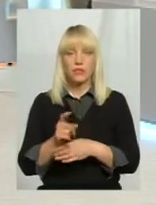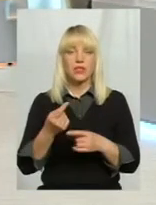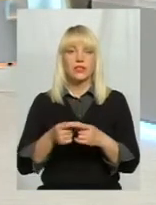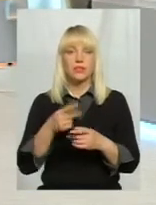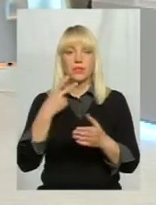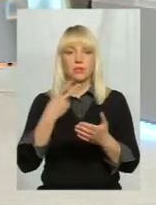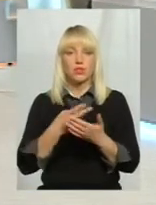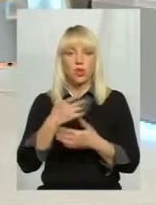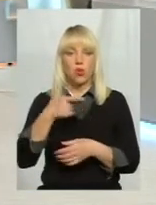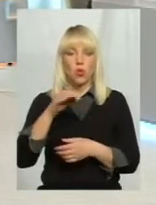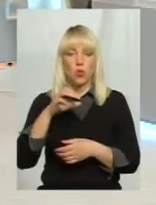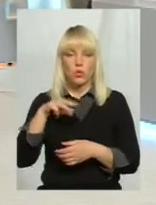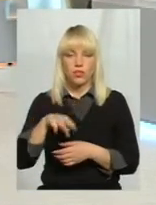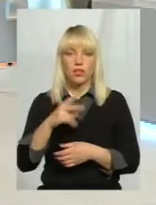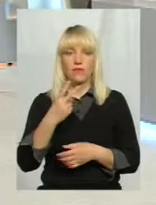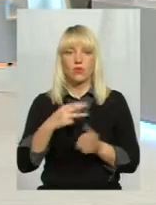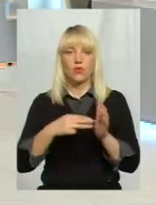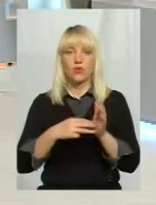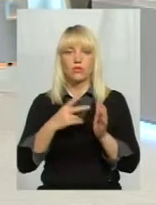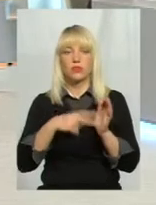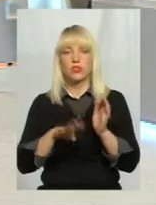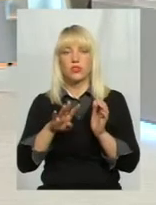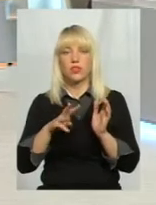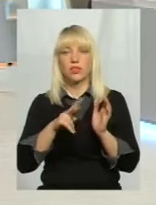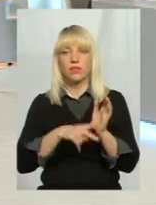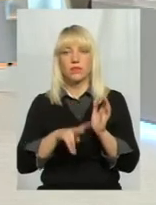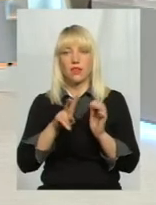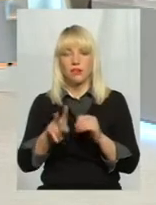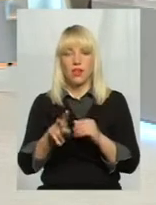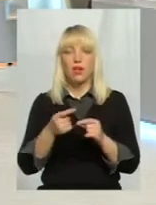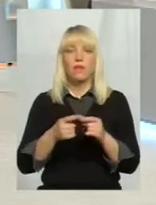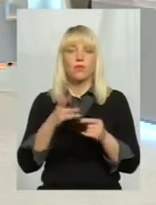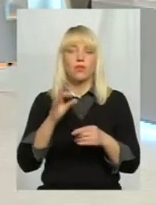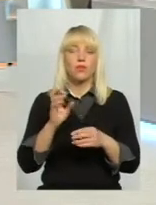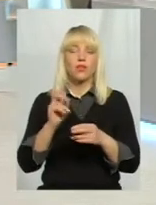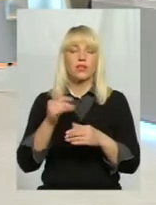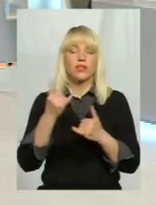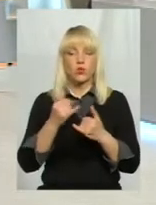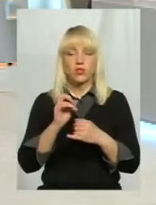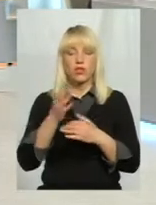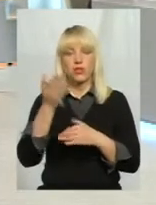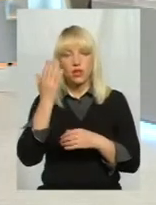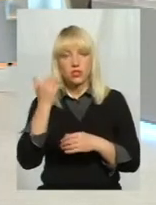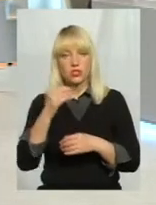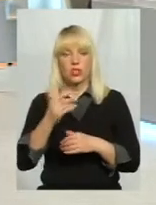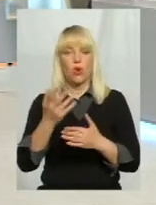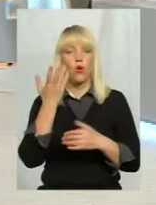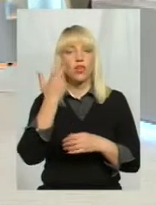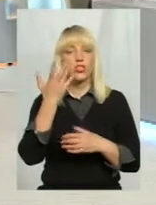передбачав ГОСТ 28-74-82, але сьогодні, раніше, коли ще застосовувався